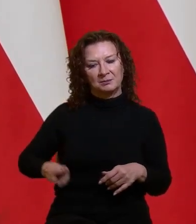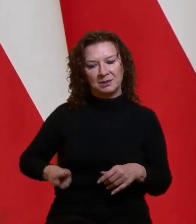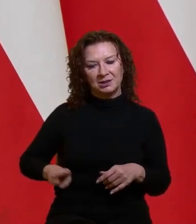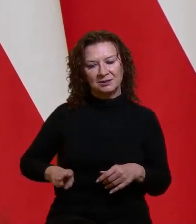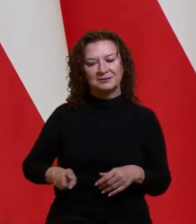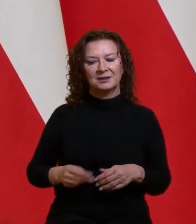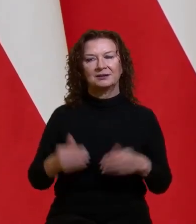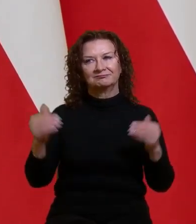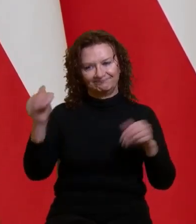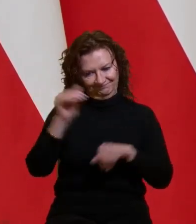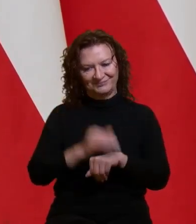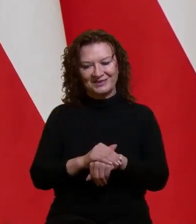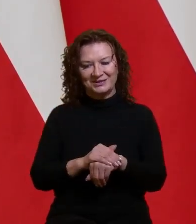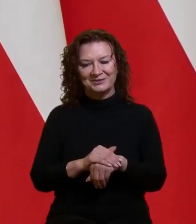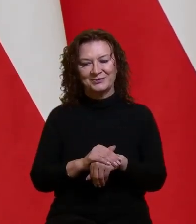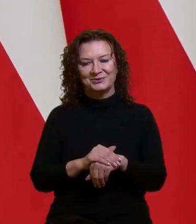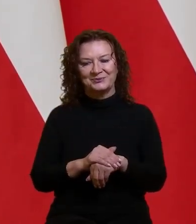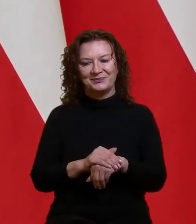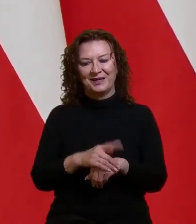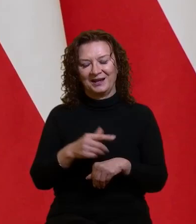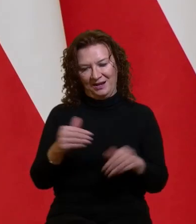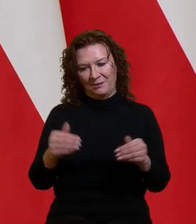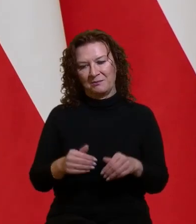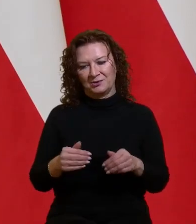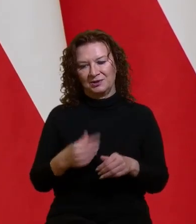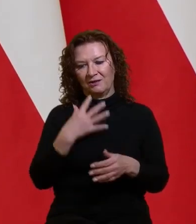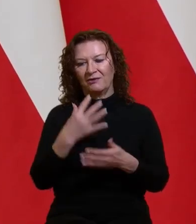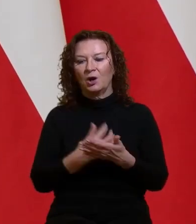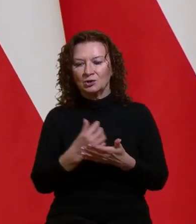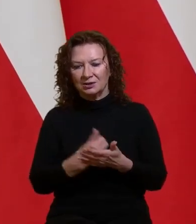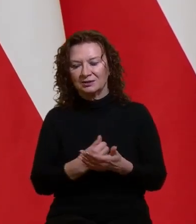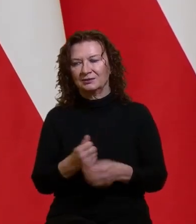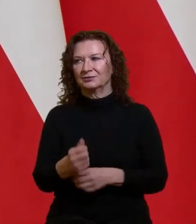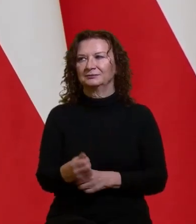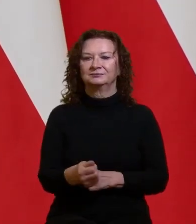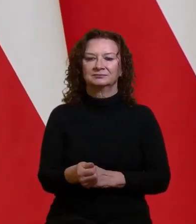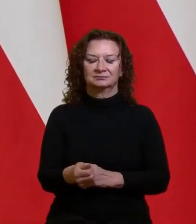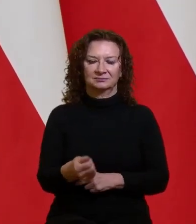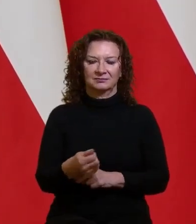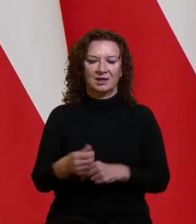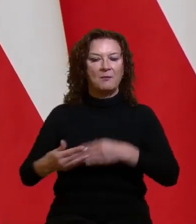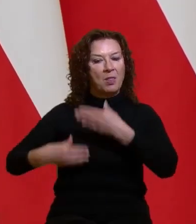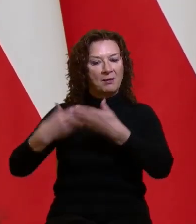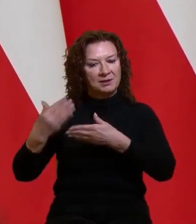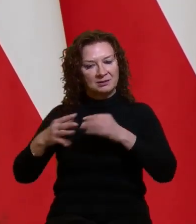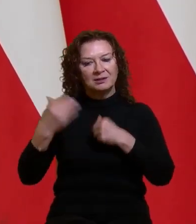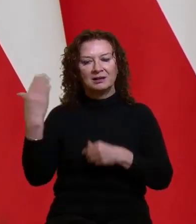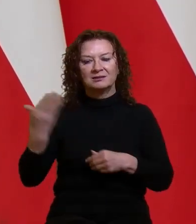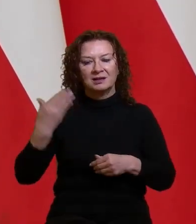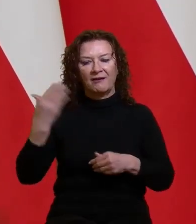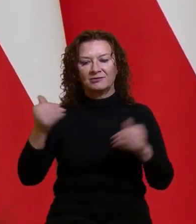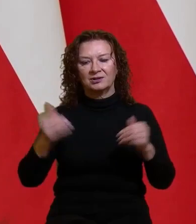Minister pozwolą, to ja nie mam nic przeciwka, aby ta, jeśli ktoś jest zainteresowany, ta prezentacja trafiła również do wszystkich Państwa